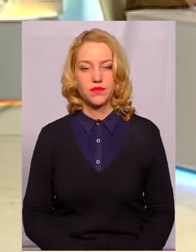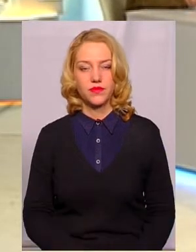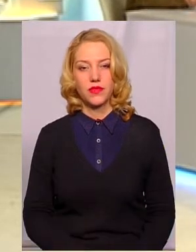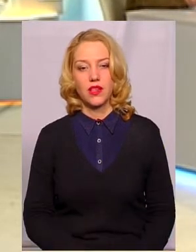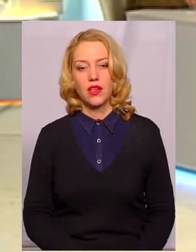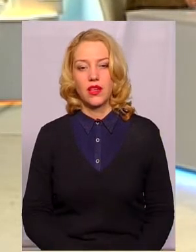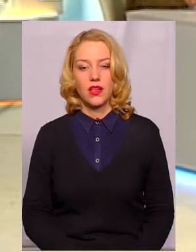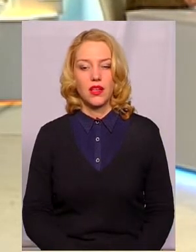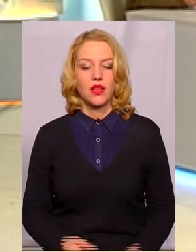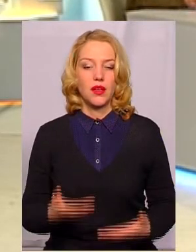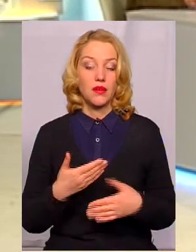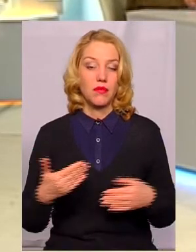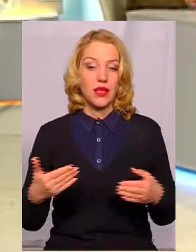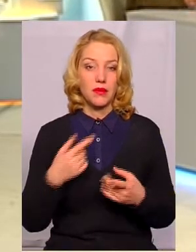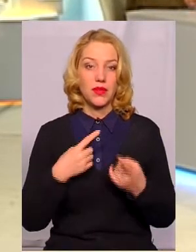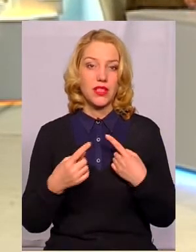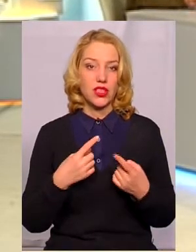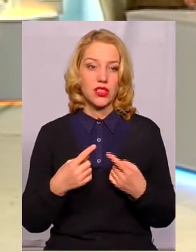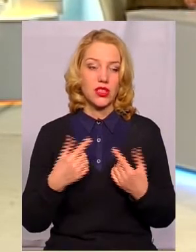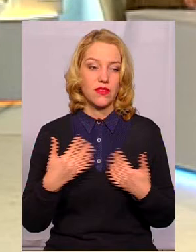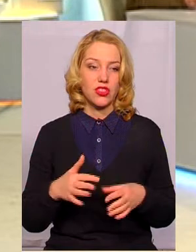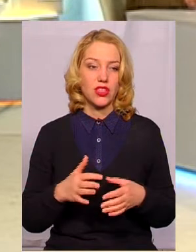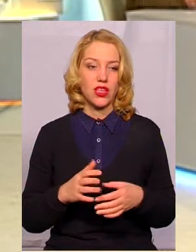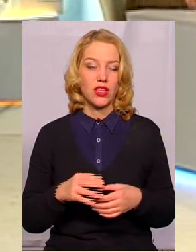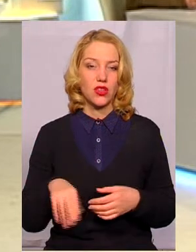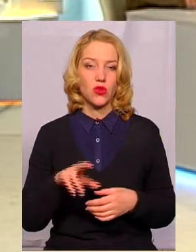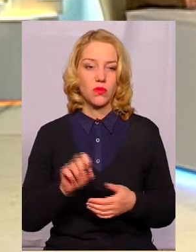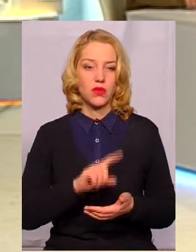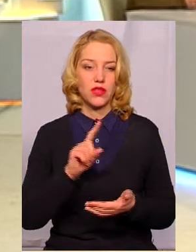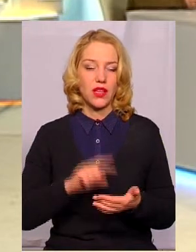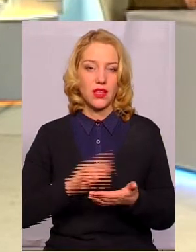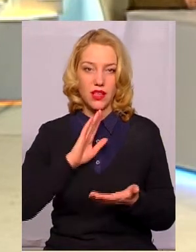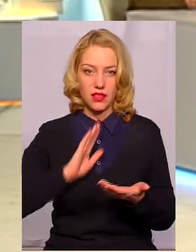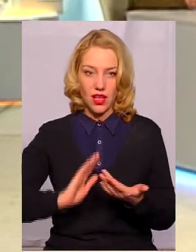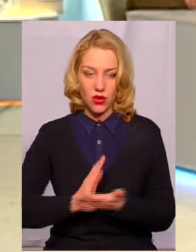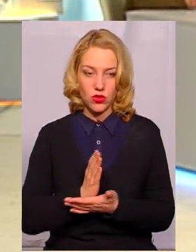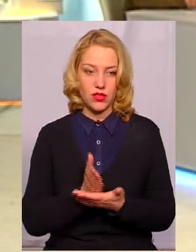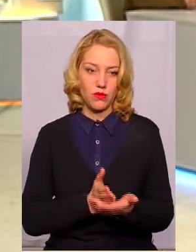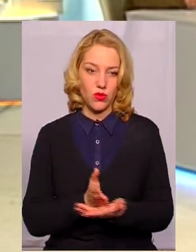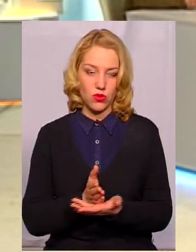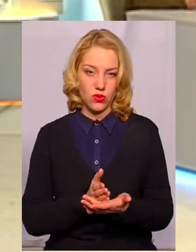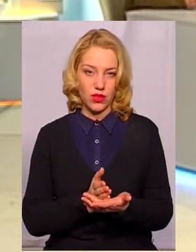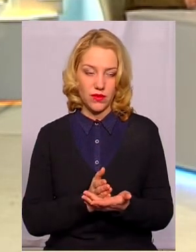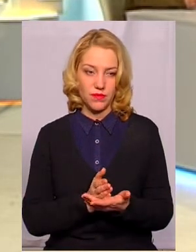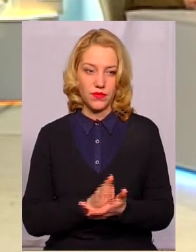Ми підійшли вже щільно до питання якості послуги.